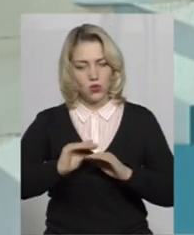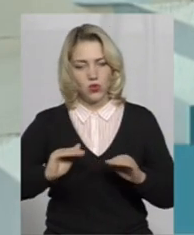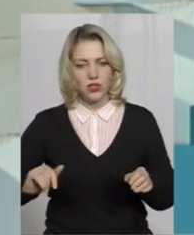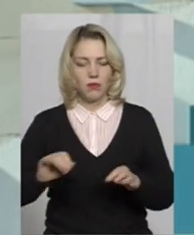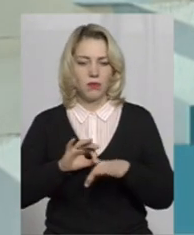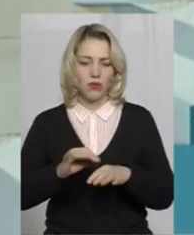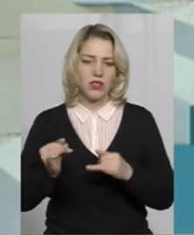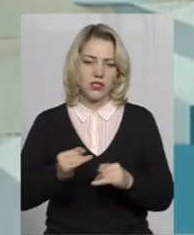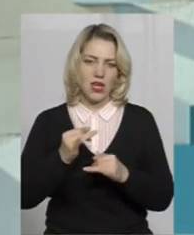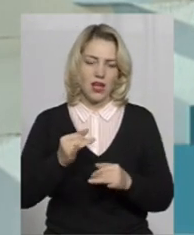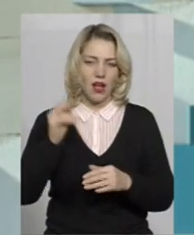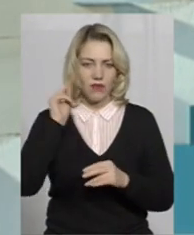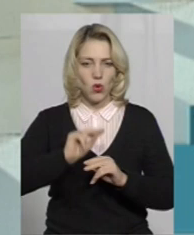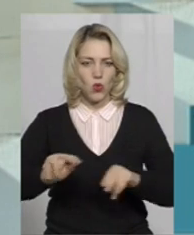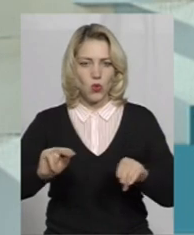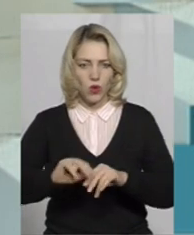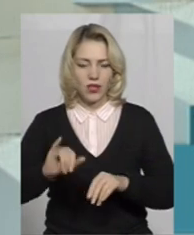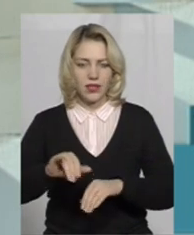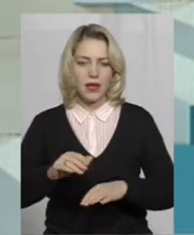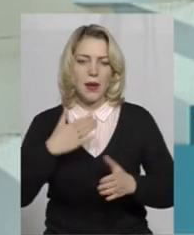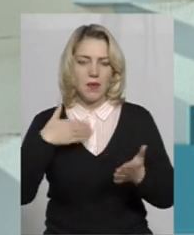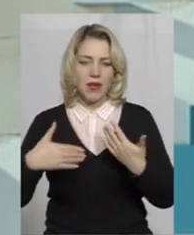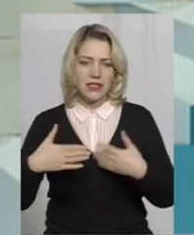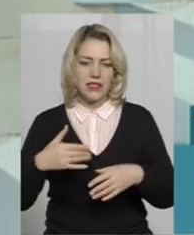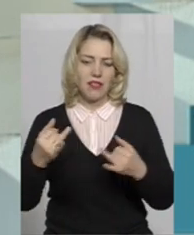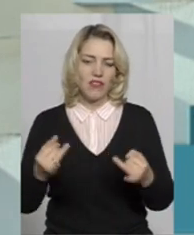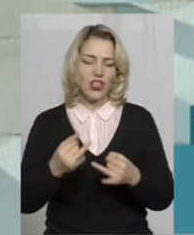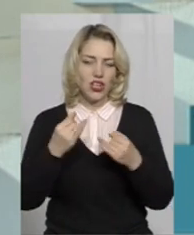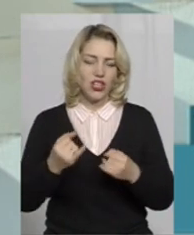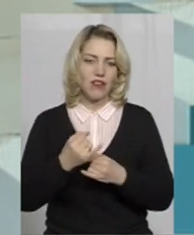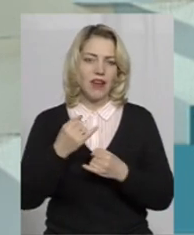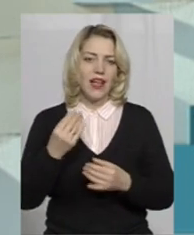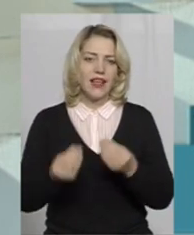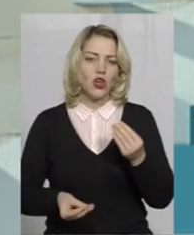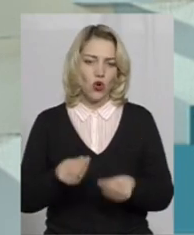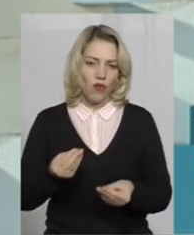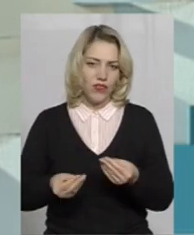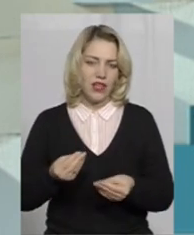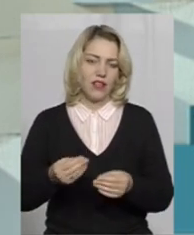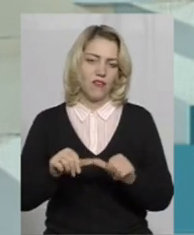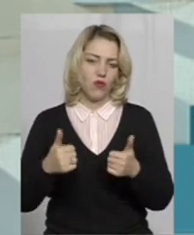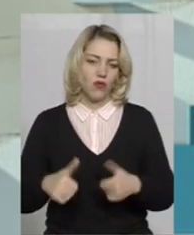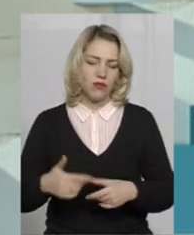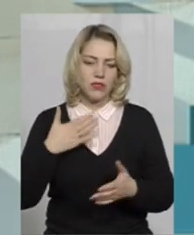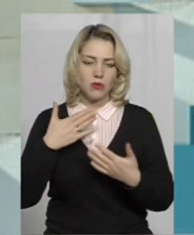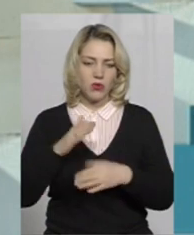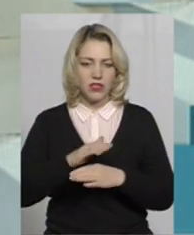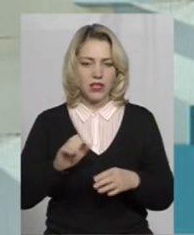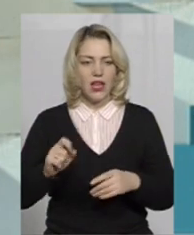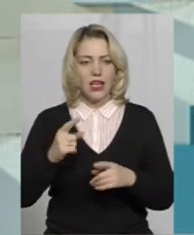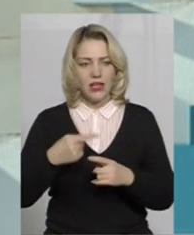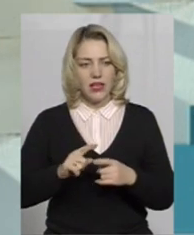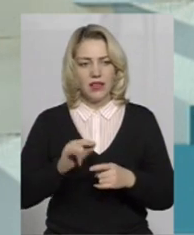цікаві уроки, бесіди, і, звичайно, у такій ігровій формі спілкуватися з дітьми, і ми сподіваємося, що все ж таки